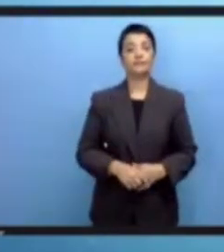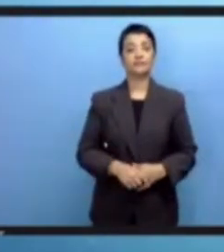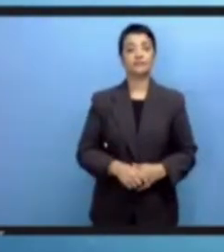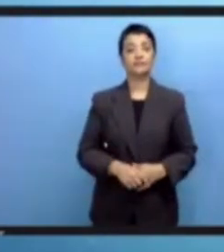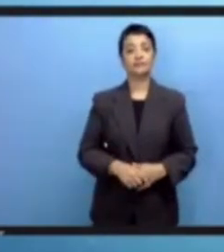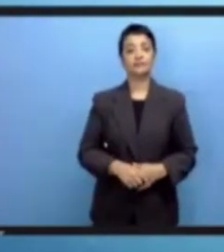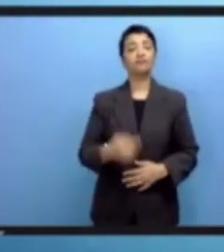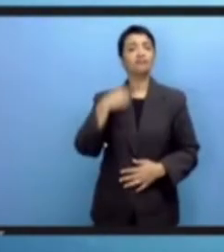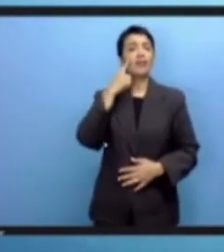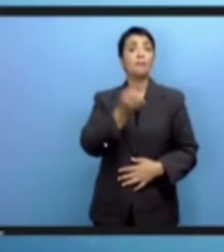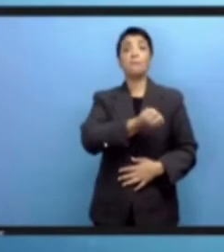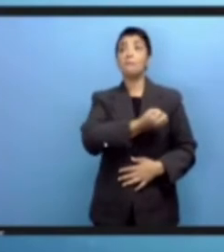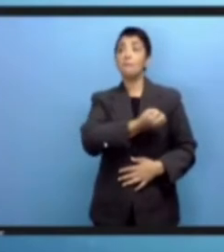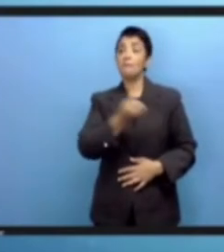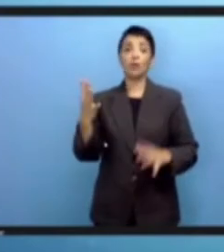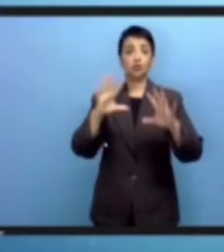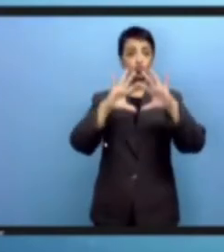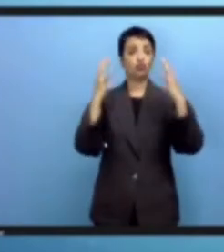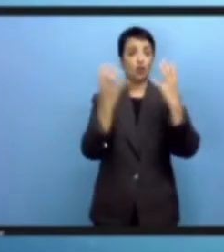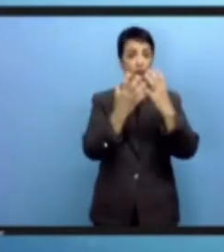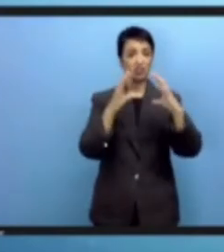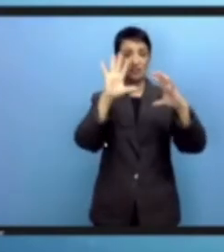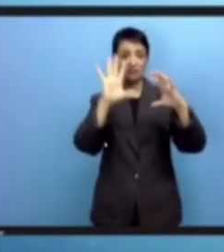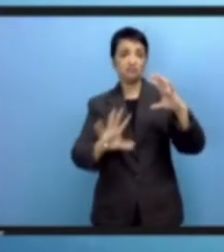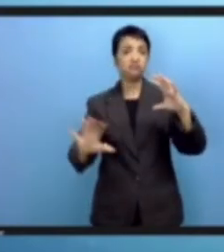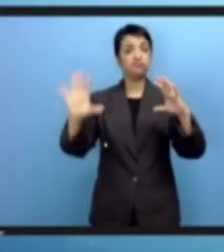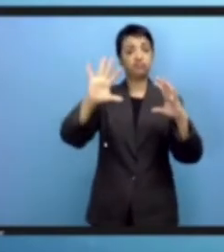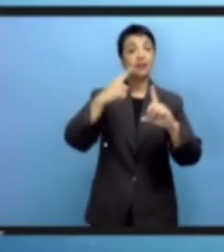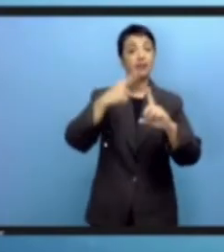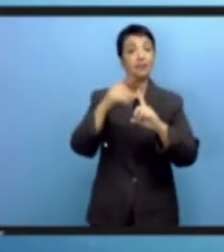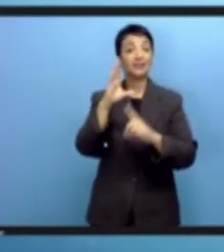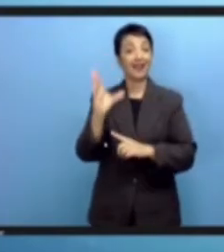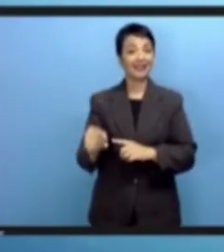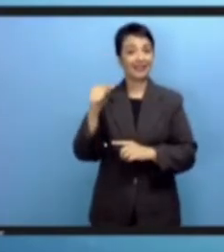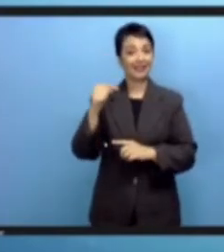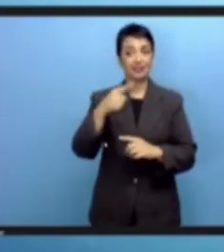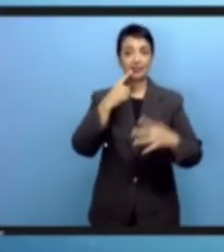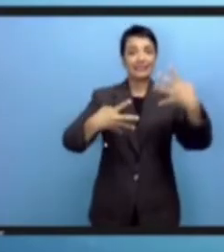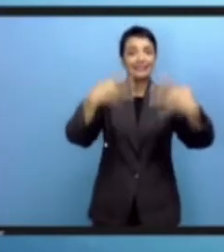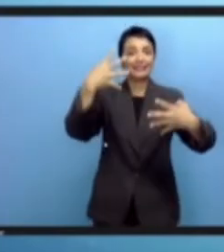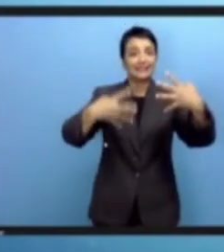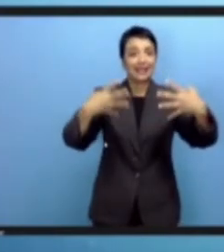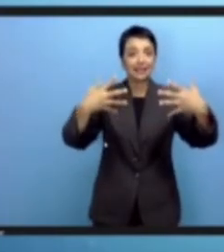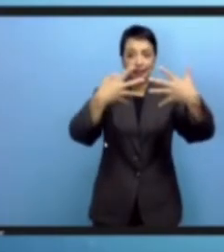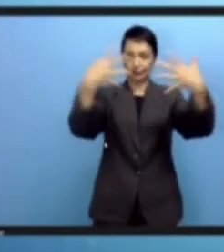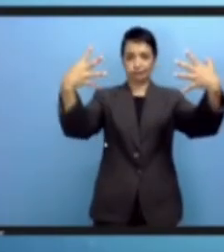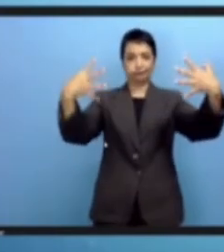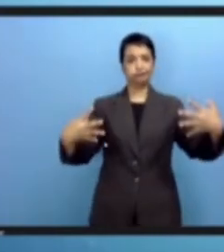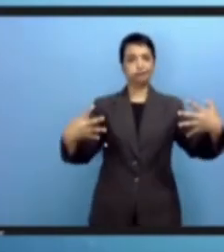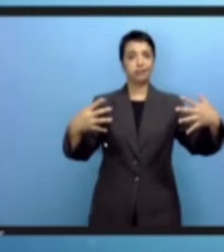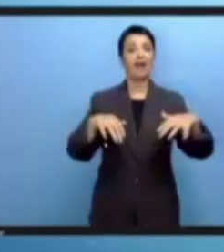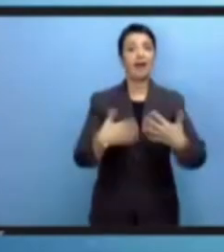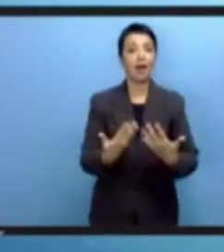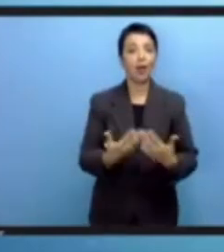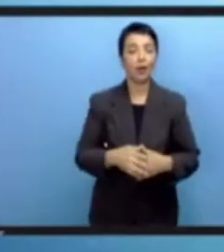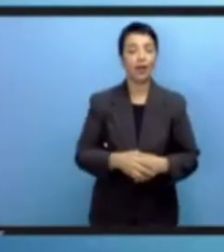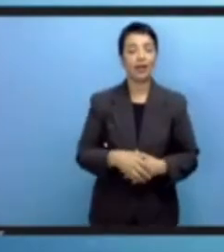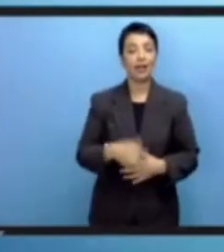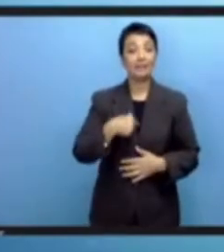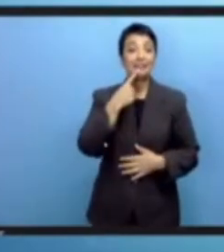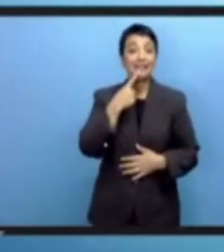الثالثة لإفريقيا وربما لكل أو أغلبية الدول العالم تتعلق